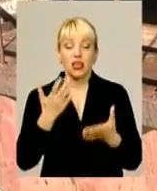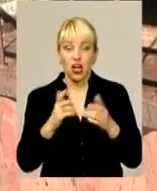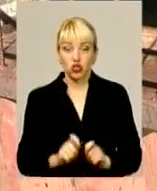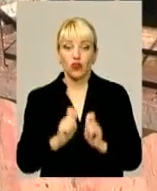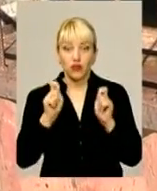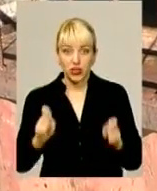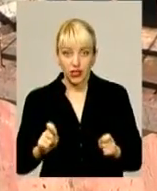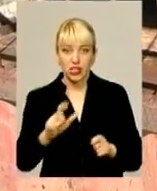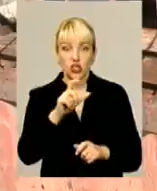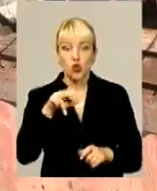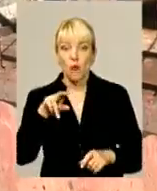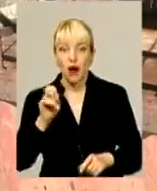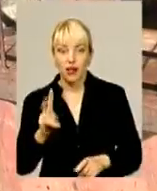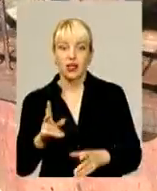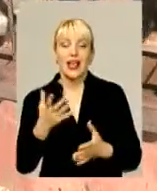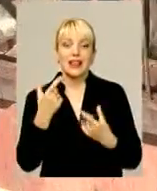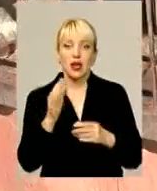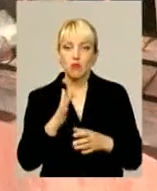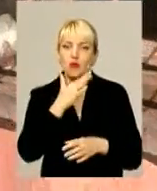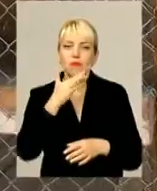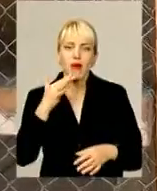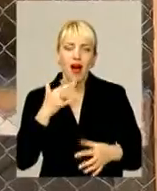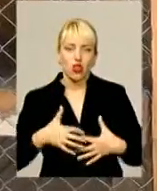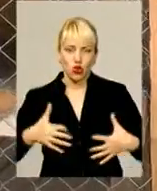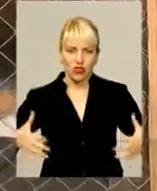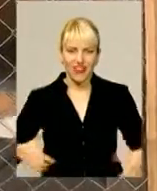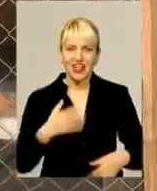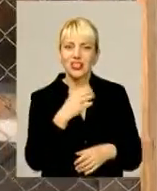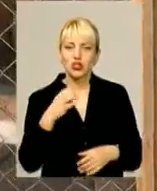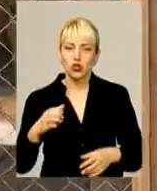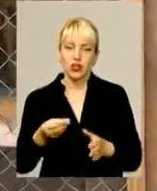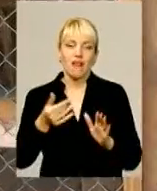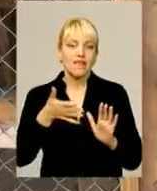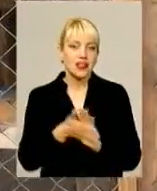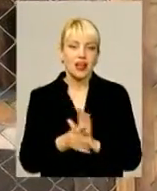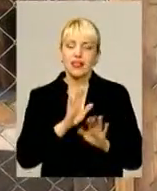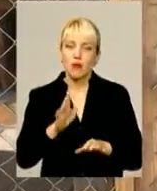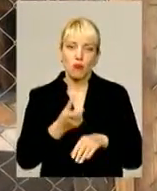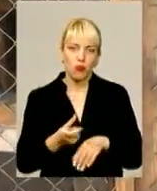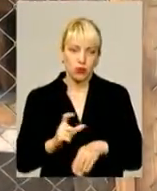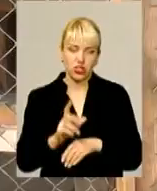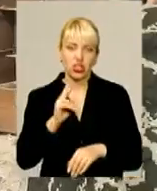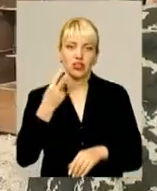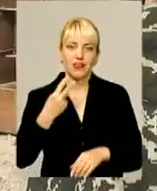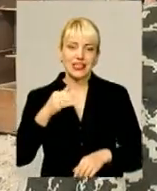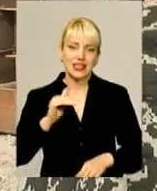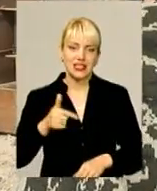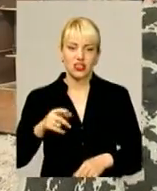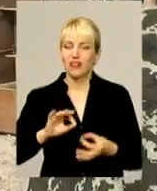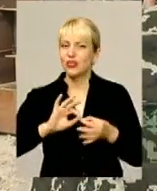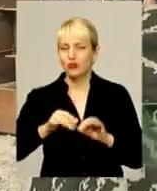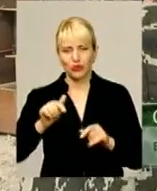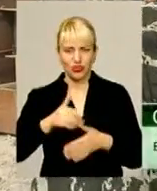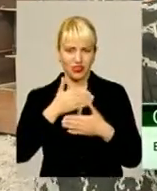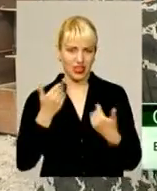Хмельницькому зоопарк, де мешкатимуть до сотні видів тварин, витрати щомісяця не перевищуватимуть 20 тисяч гривень. Ніякої сложності